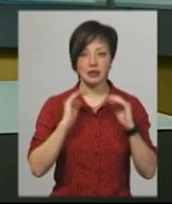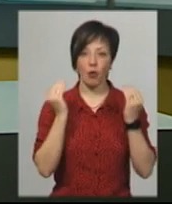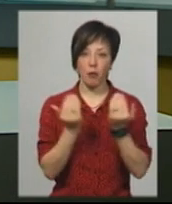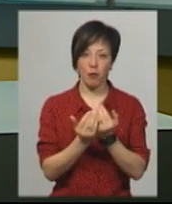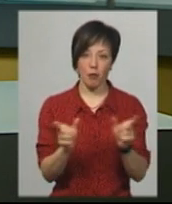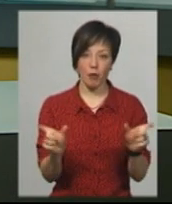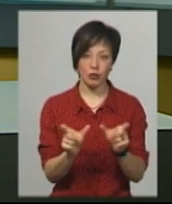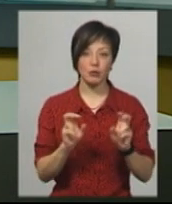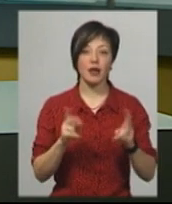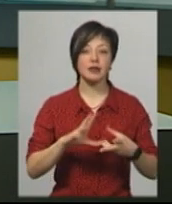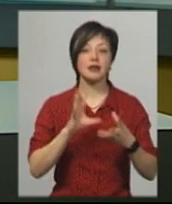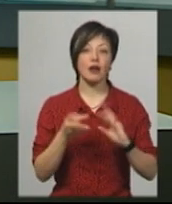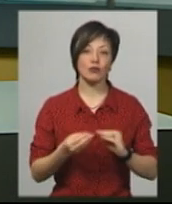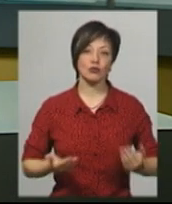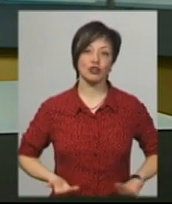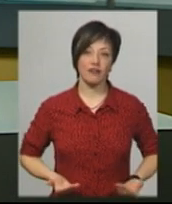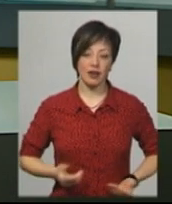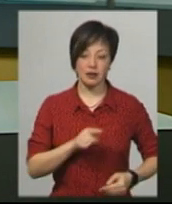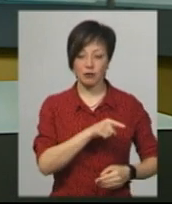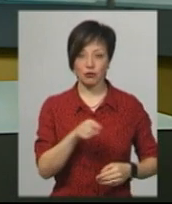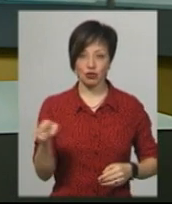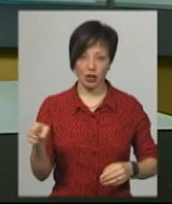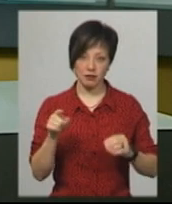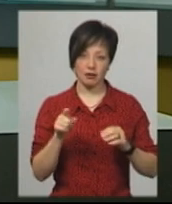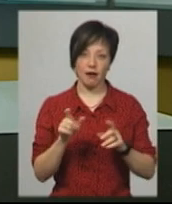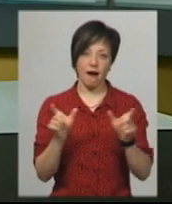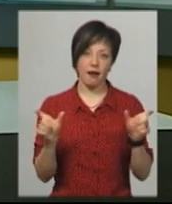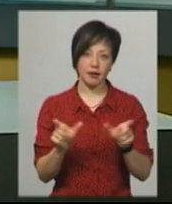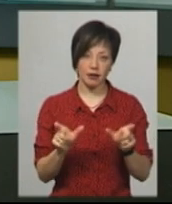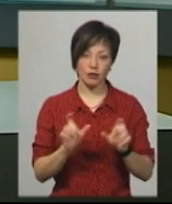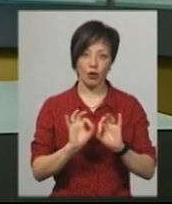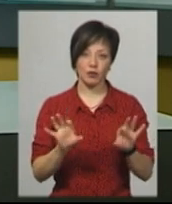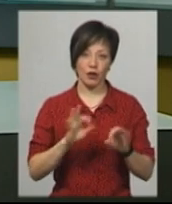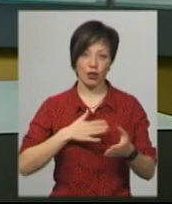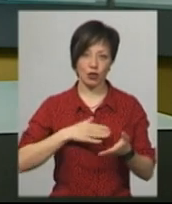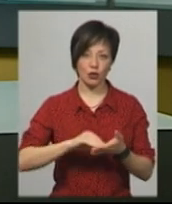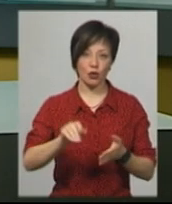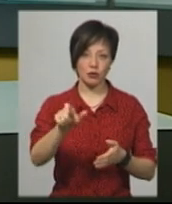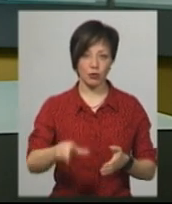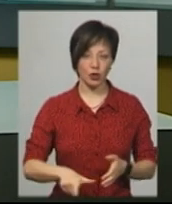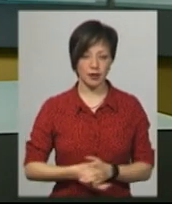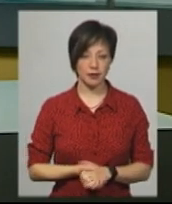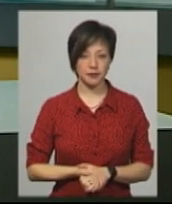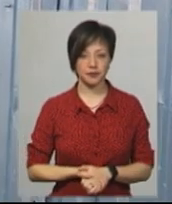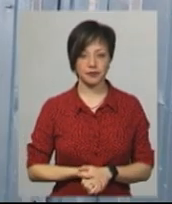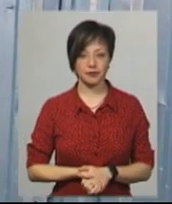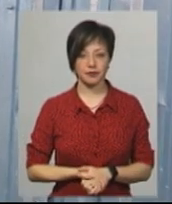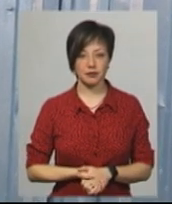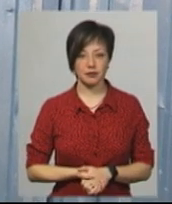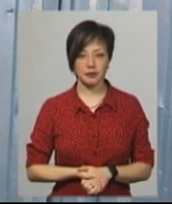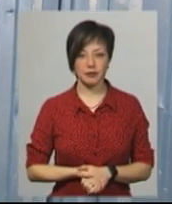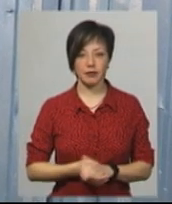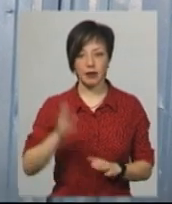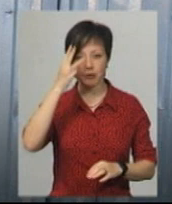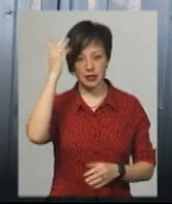обмеженнями і як загалом живеться у притулку під час карантину, розповість кореспондентка Суспільного Світлана Парубок. З